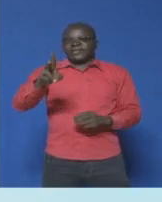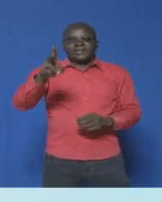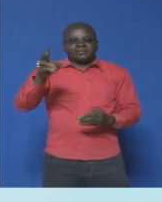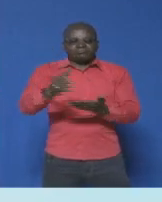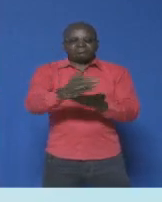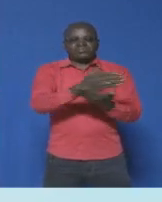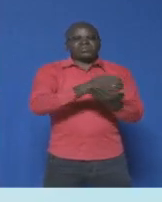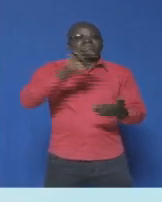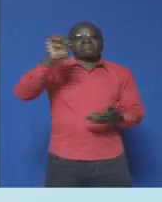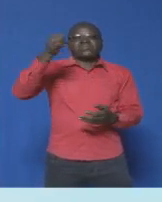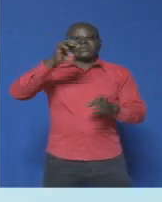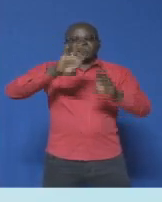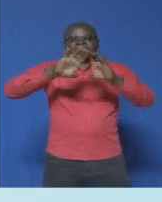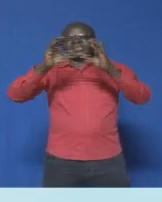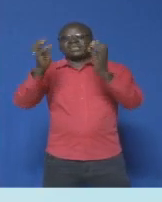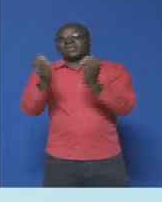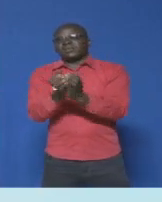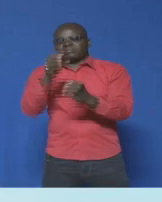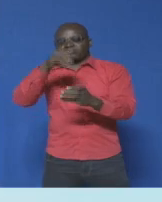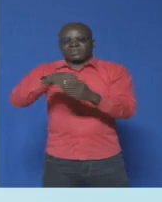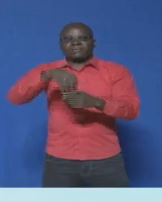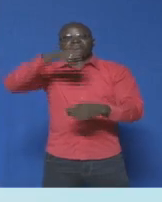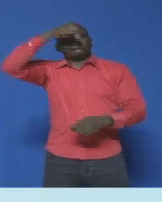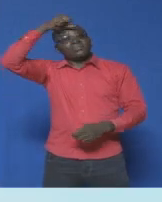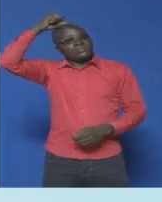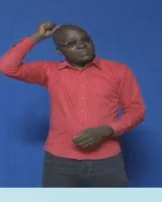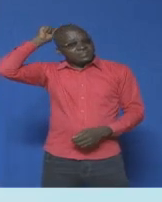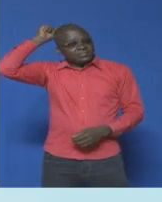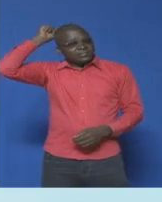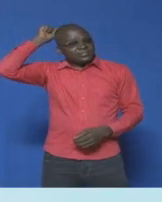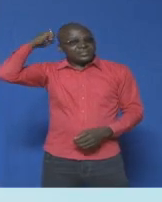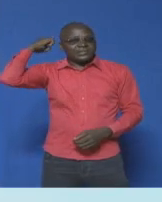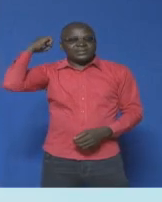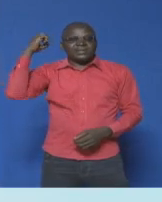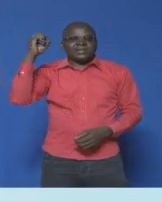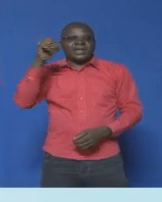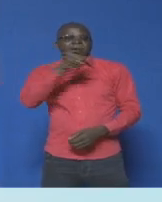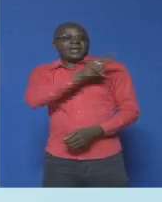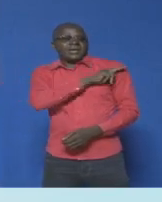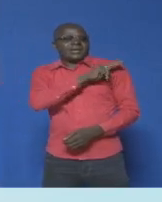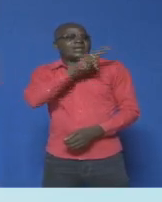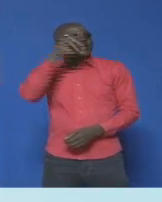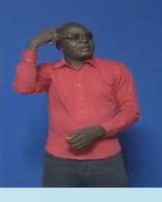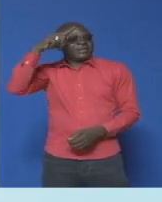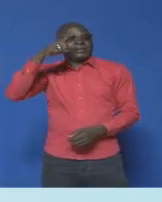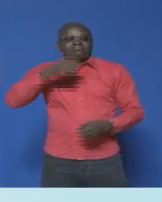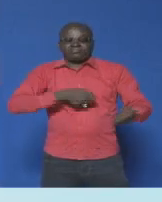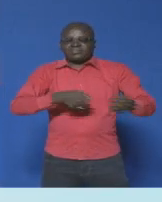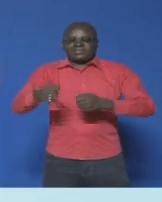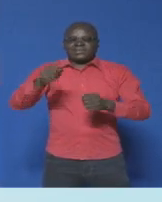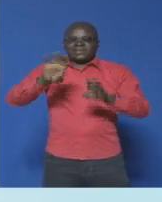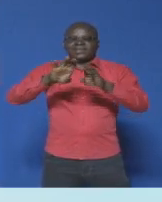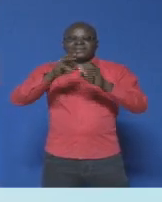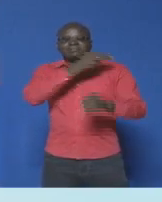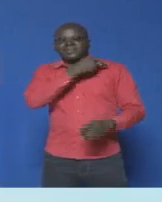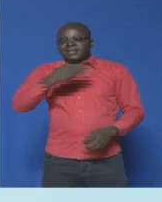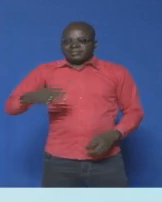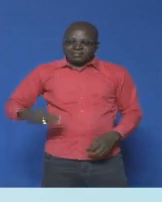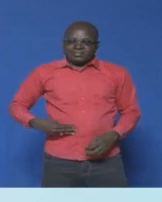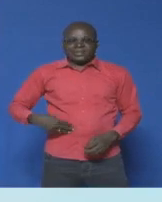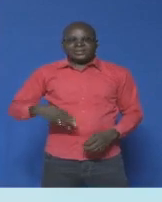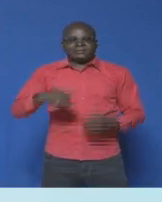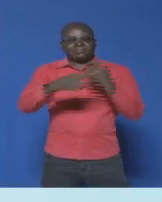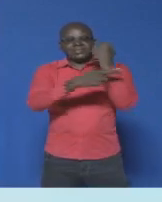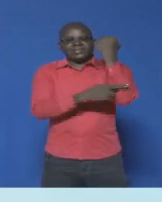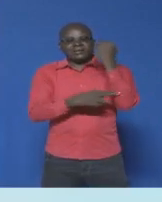territoriales dans le Sahel. Hermann Baywinde échange avec les maires des communes de la région et ensemble,